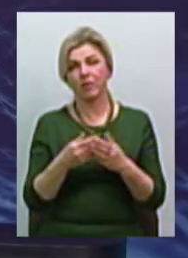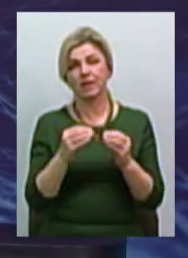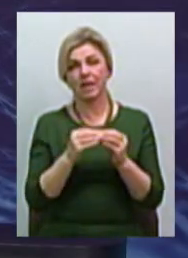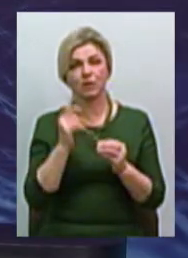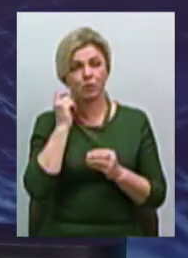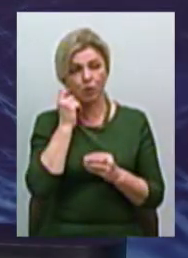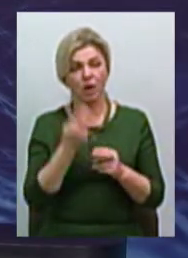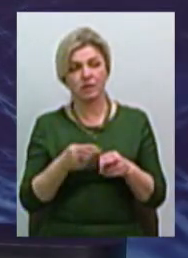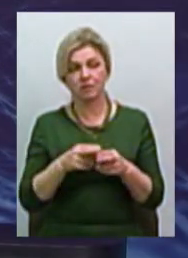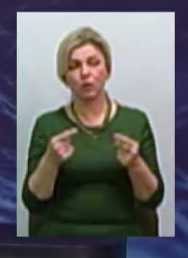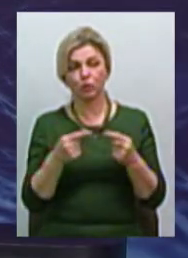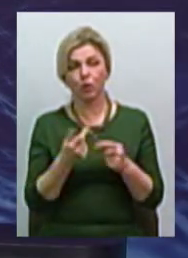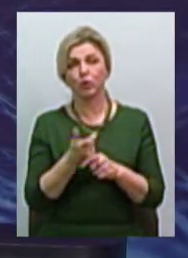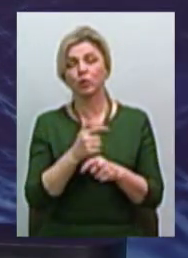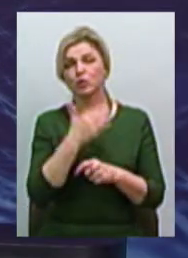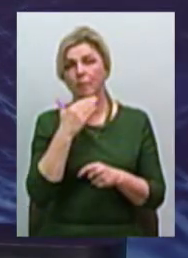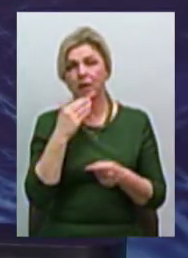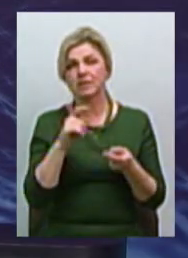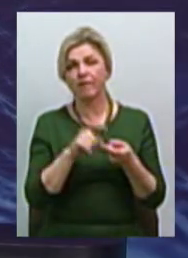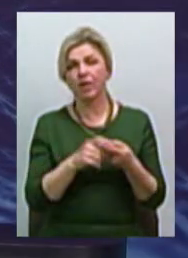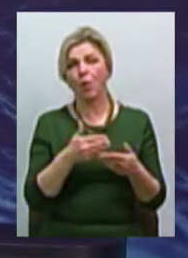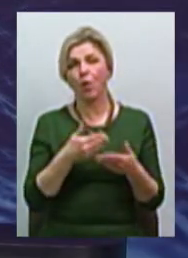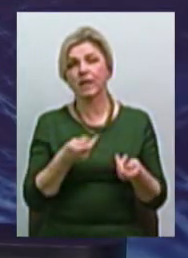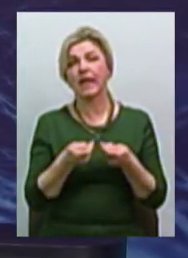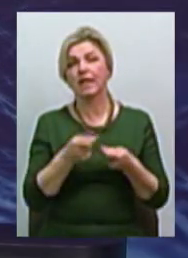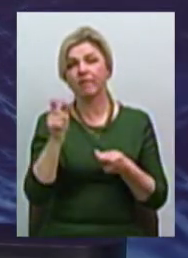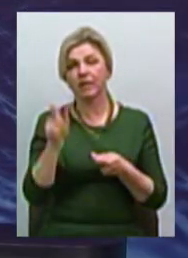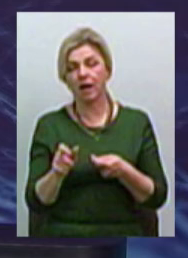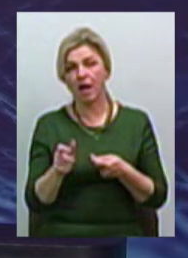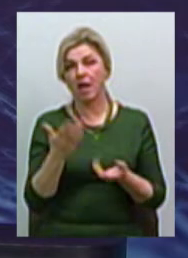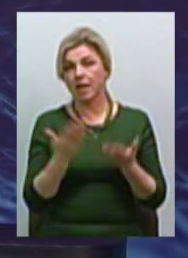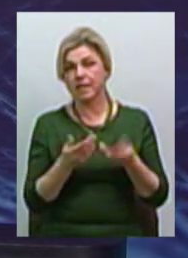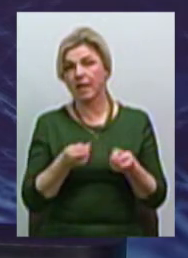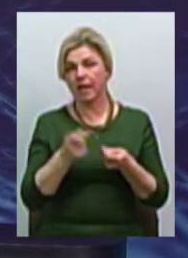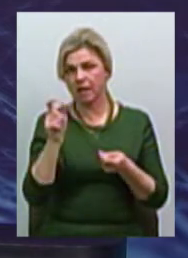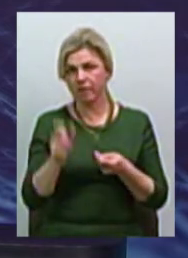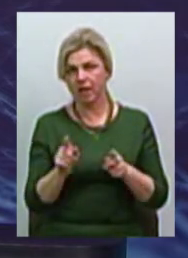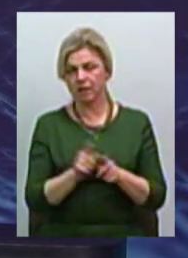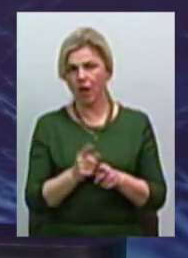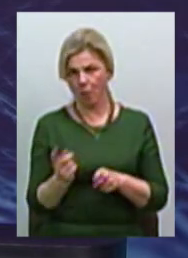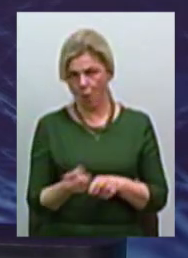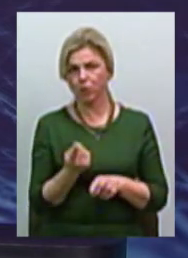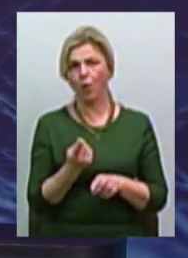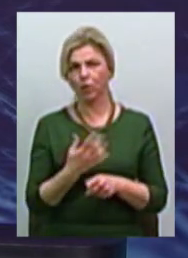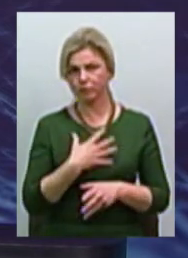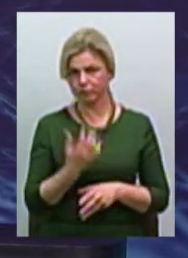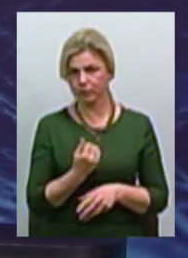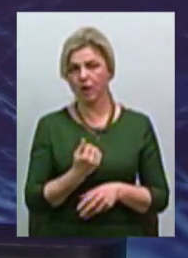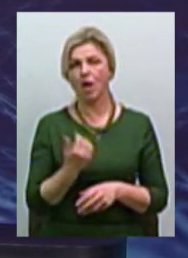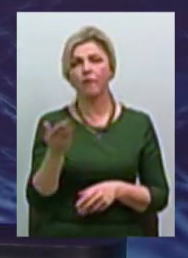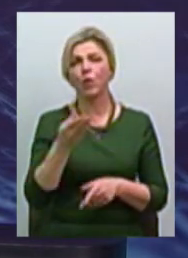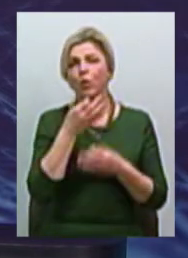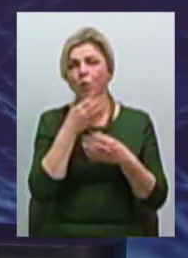років, це вона точно. Дуже багато залежить від керівника. Тобто, якщо керівник, він такий мотор пробивний, то він будь-яку